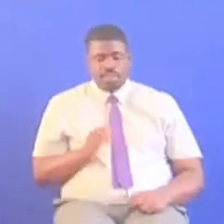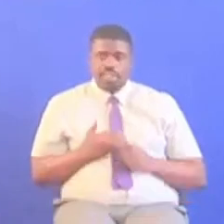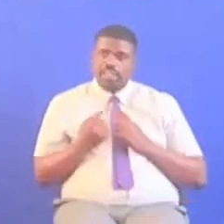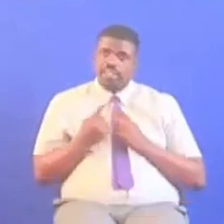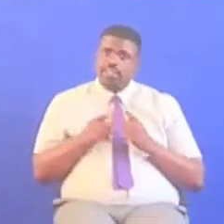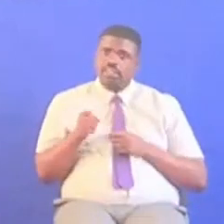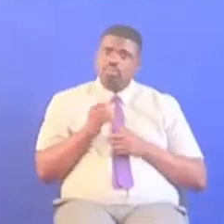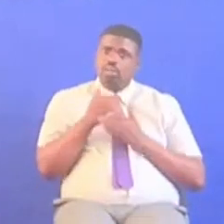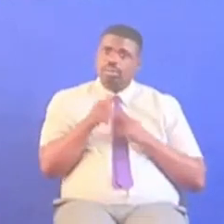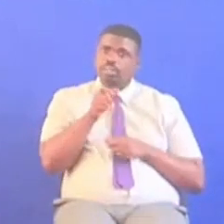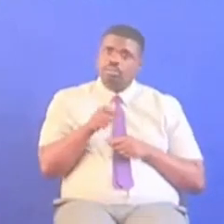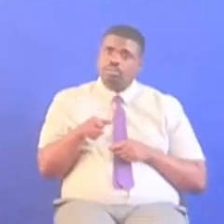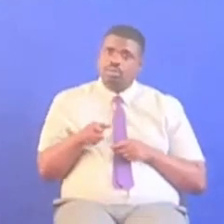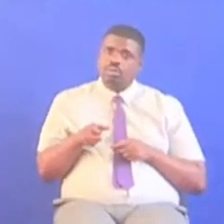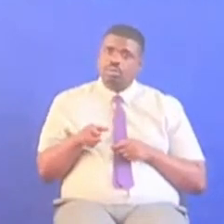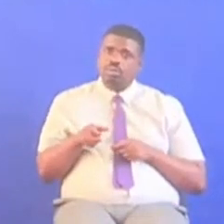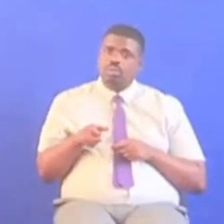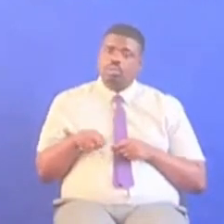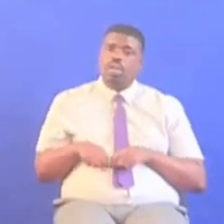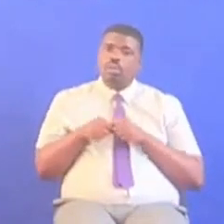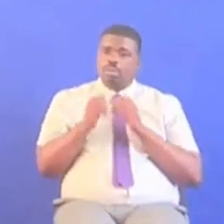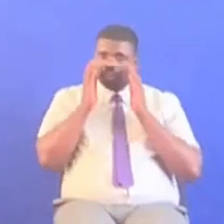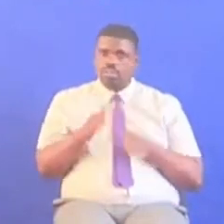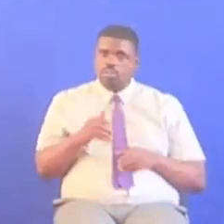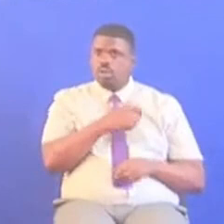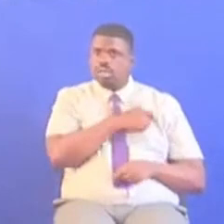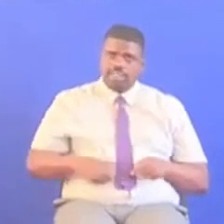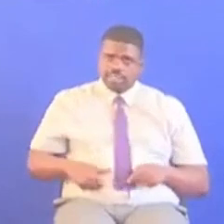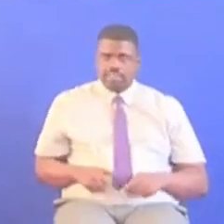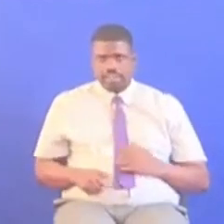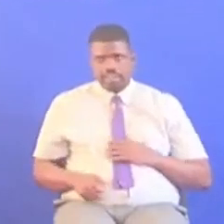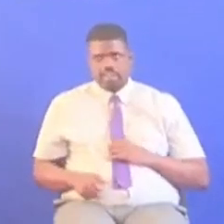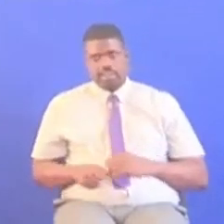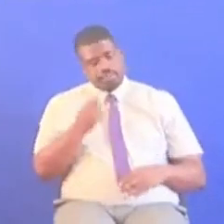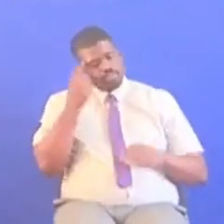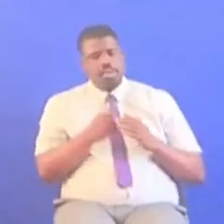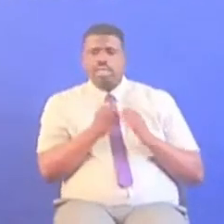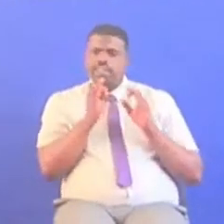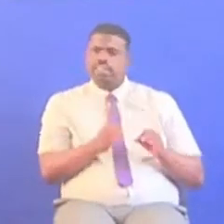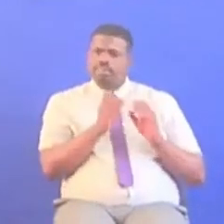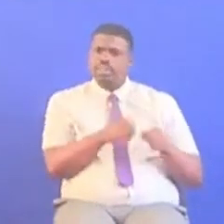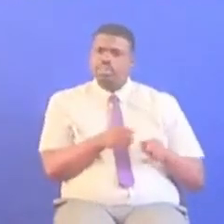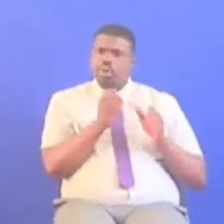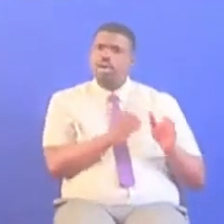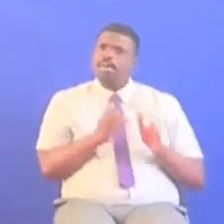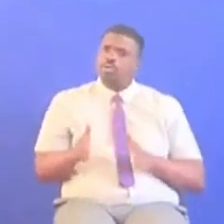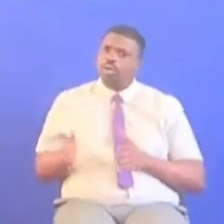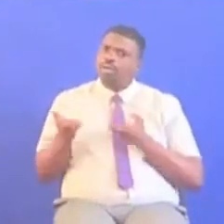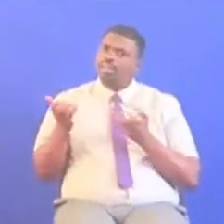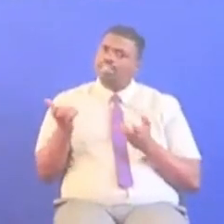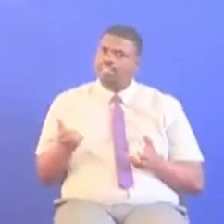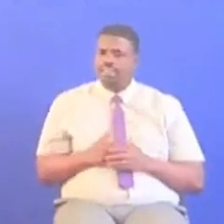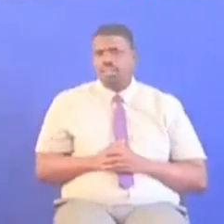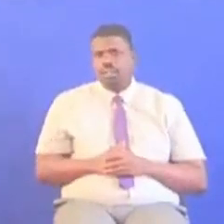Kuna bathi ya watu wana mweshimu wa raisi Mweshimu wa raisi harikuwa na mana njema kabisa Wapangwe wa machinga